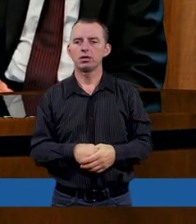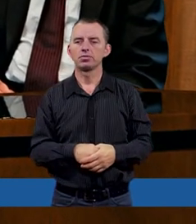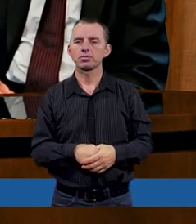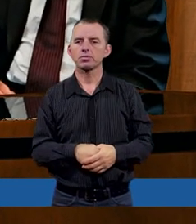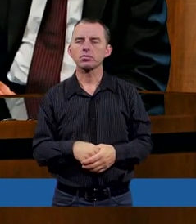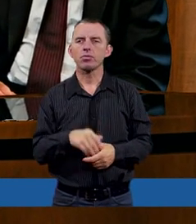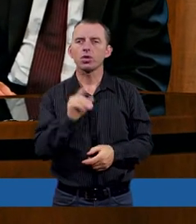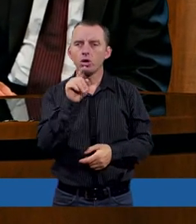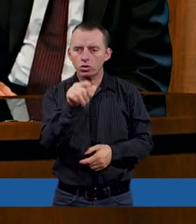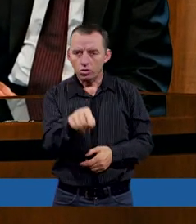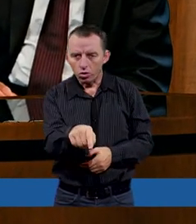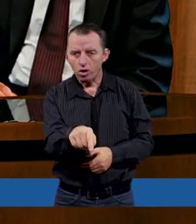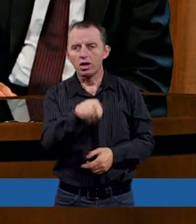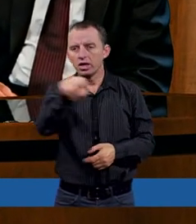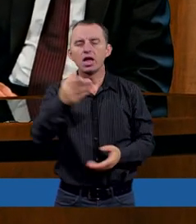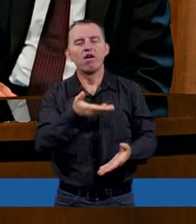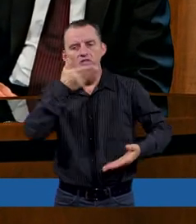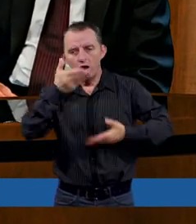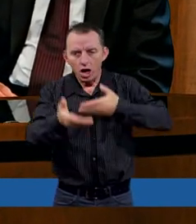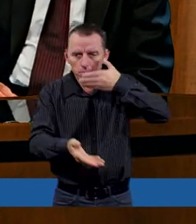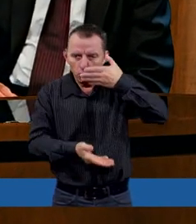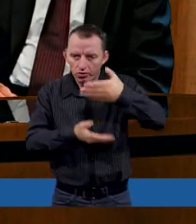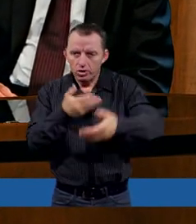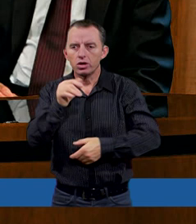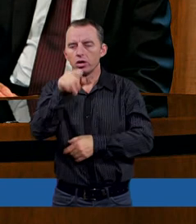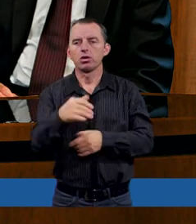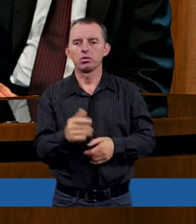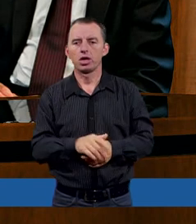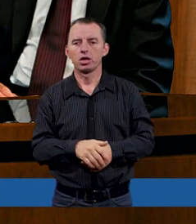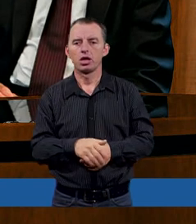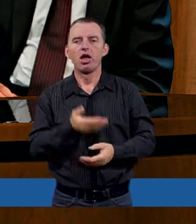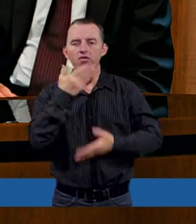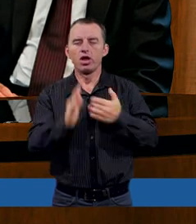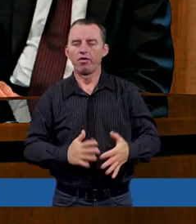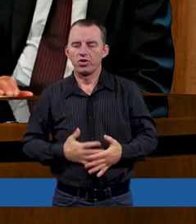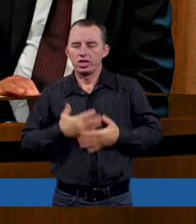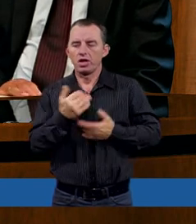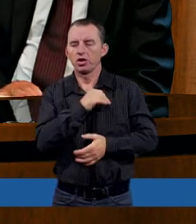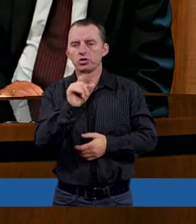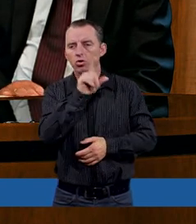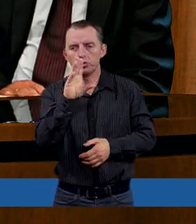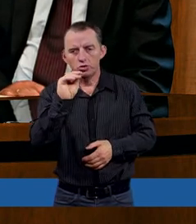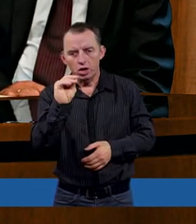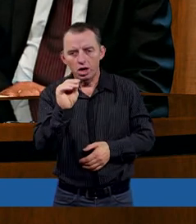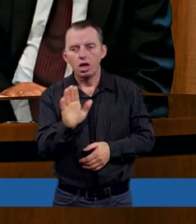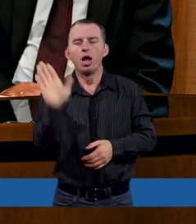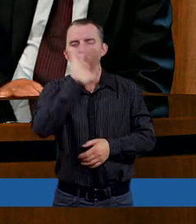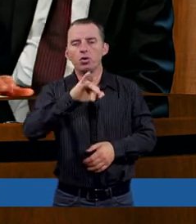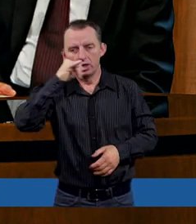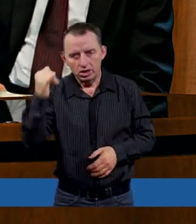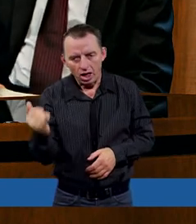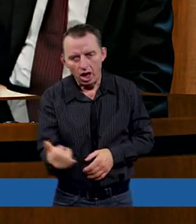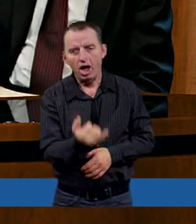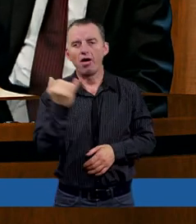Tu w ich wypowiedziach trudno to dostrzec. W ich wypowiedziach wydaje się, że Bóg zawsze